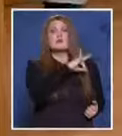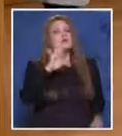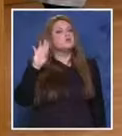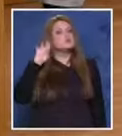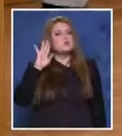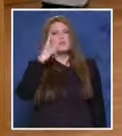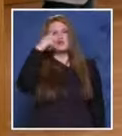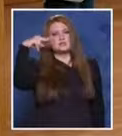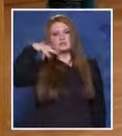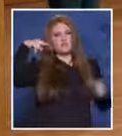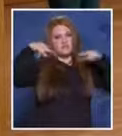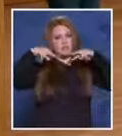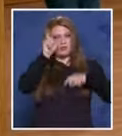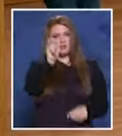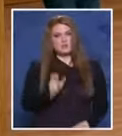единия от тях.